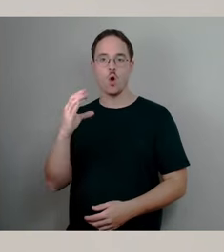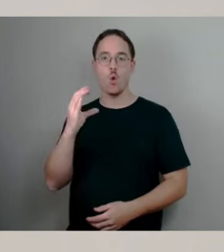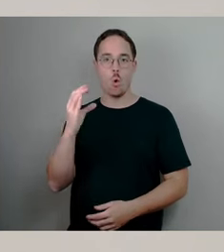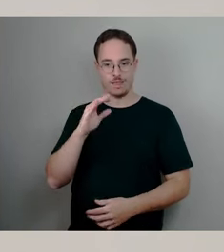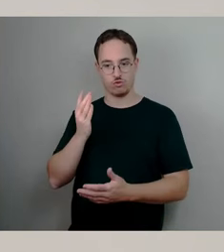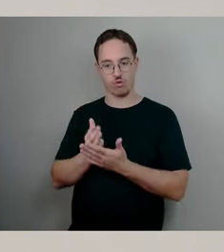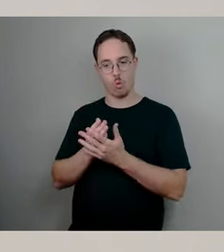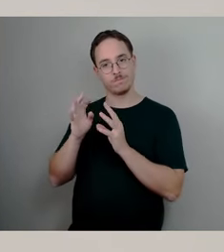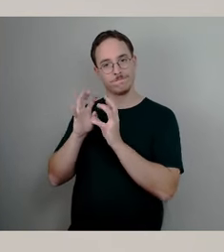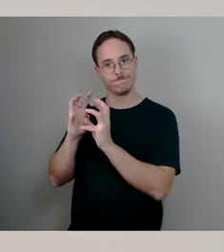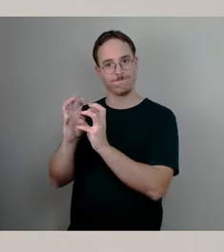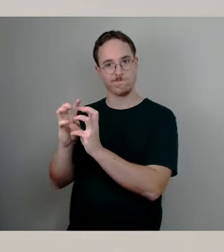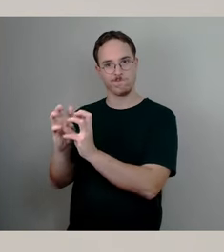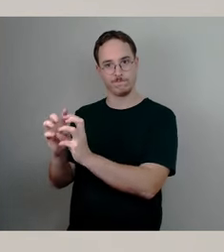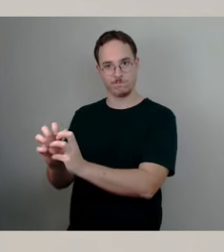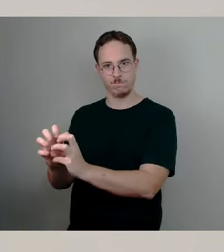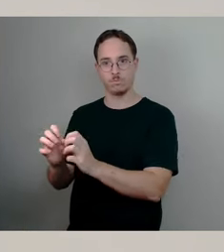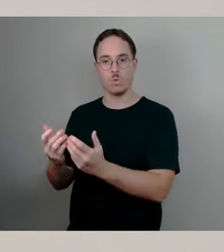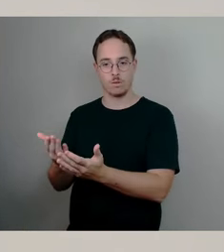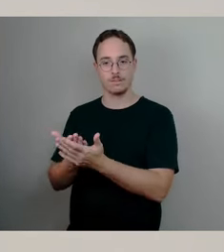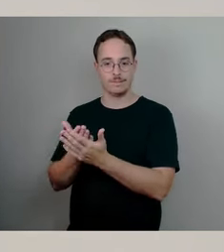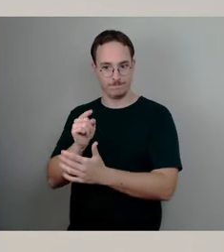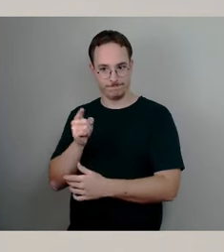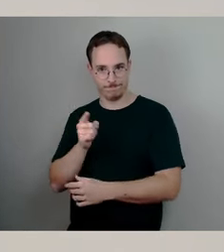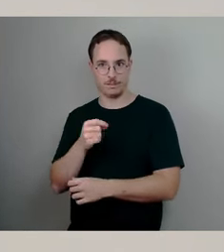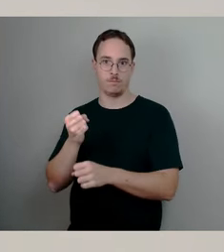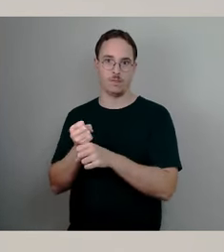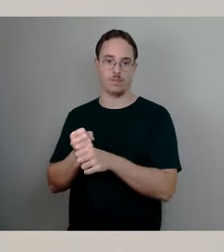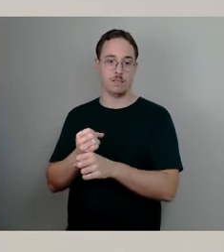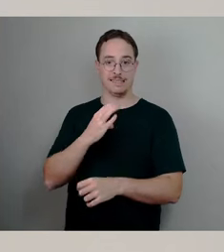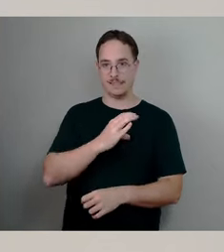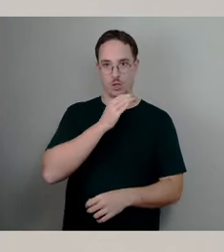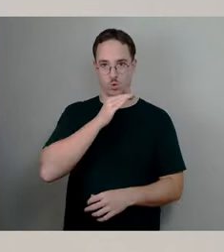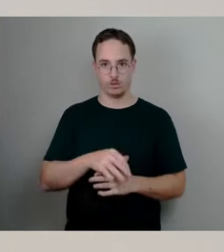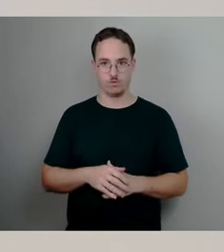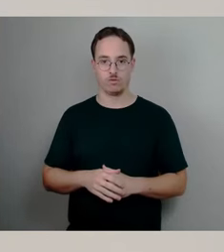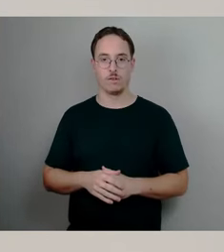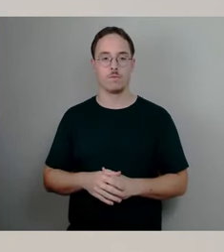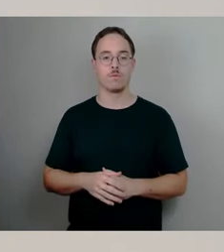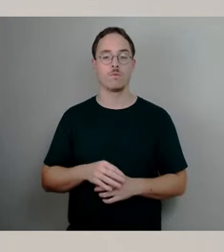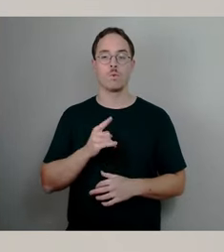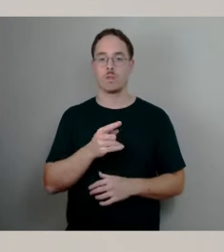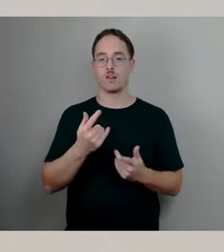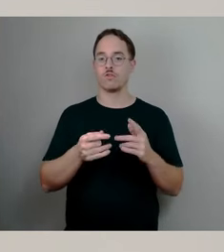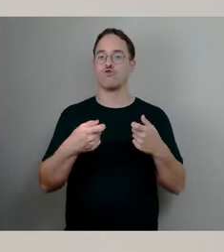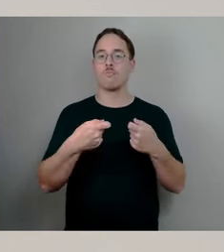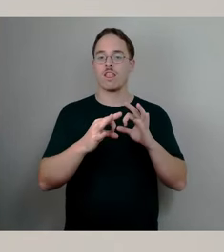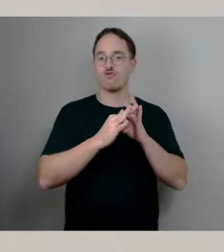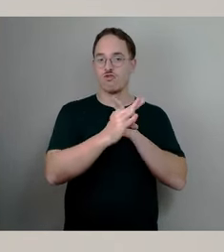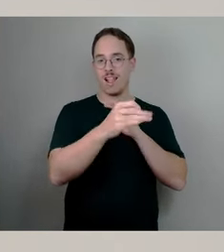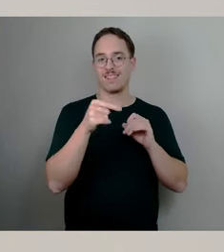Korrosion wurde beim Zug C bisher nicht an den Spannstählen, sondern nur an der schlaffen Bewährung im